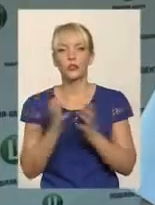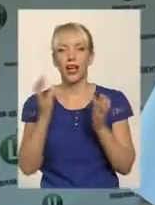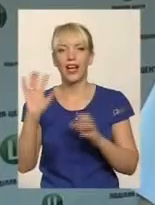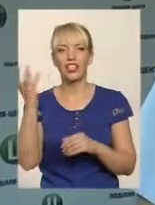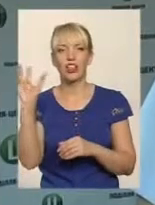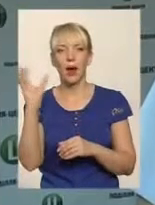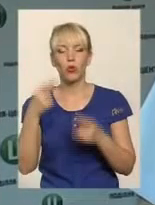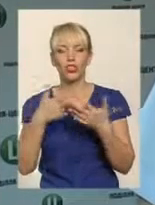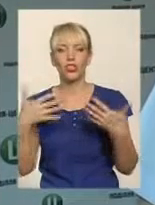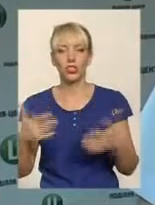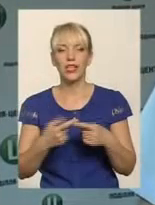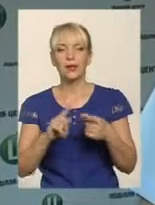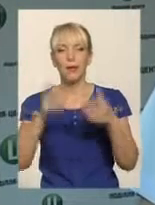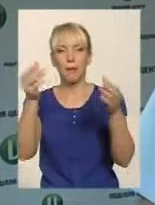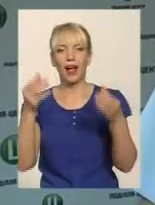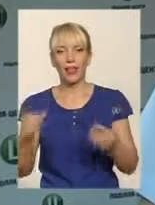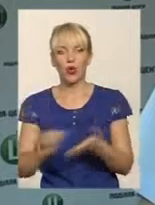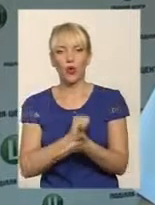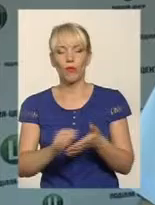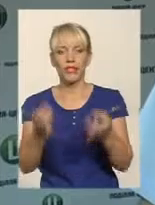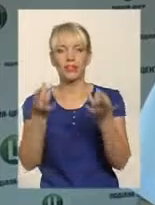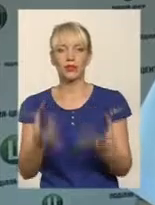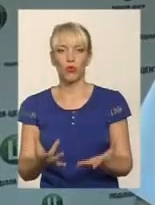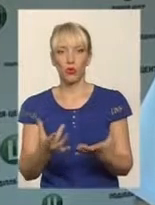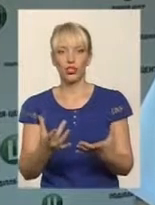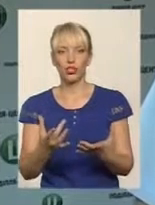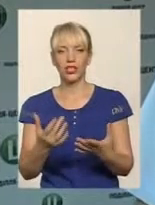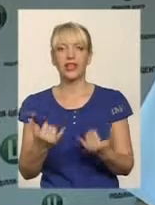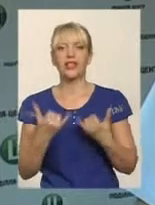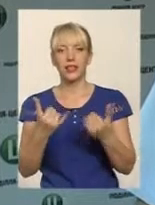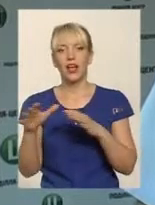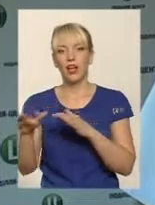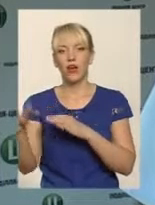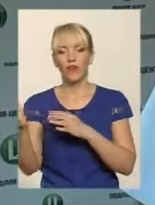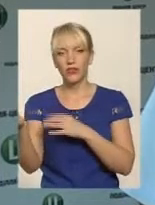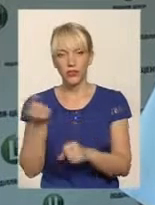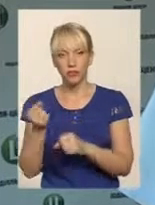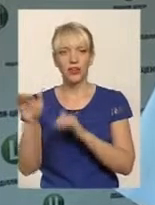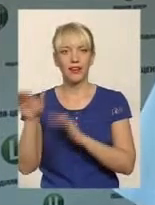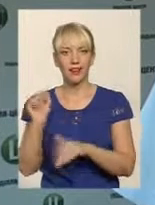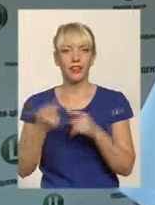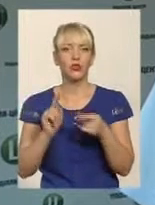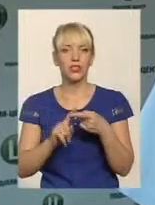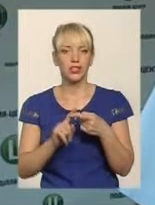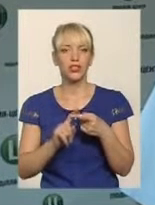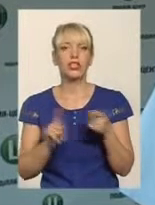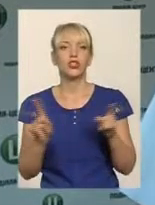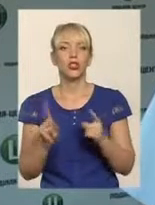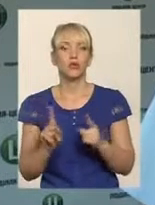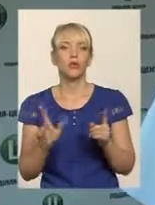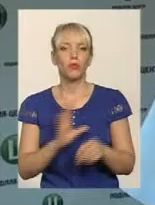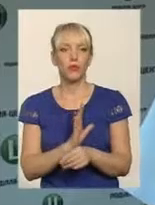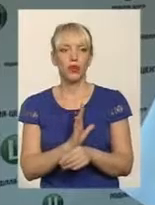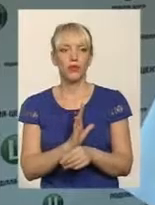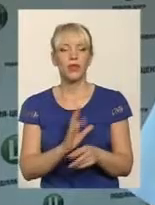документів, звичайно, спрощений для отримання цього кредиту, тому що саме головне тут, щоб була